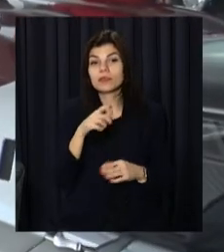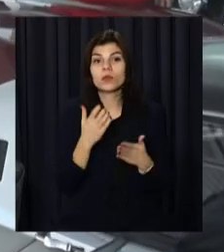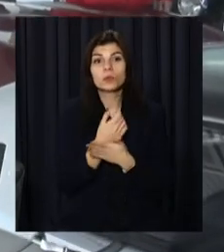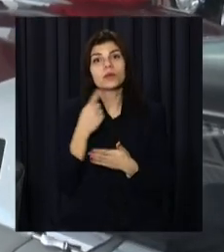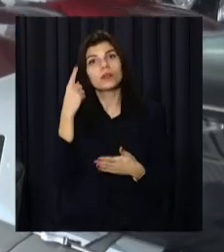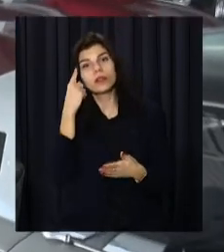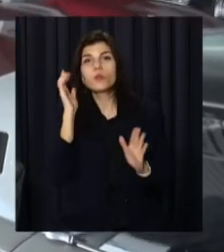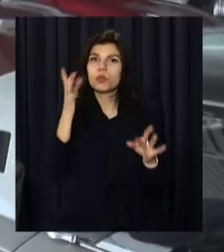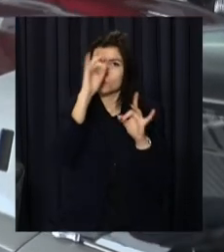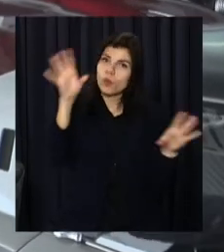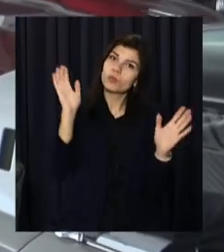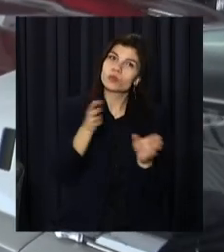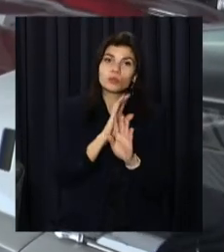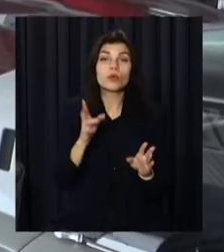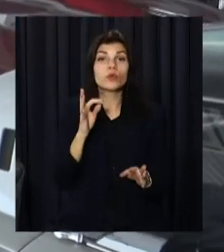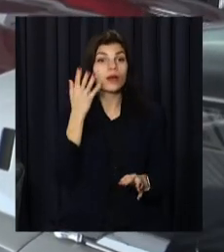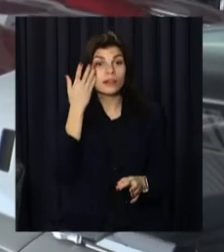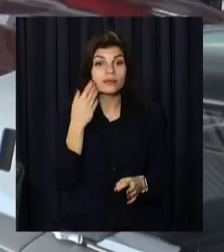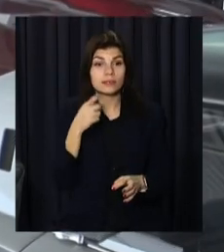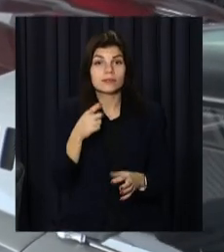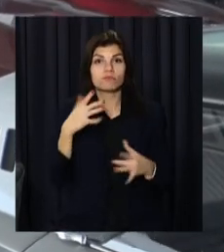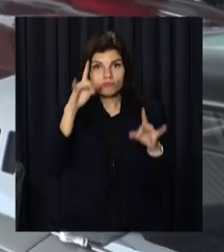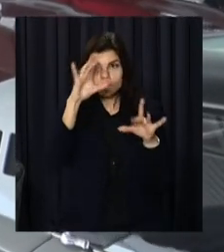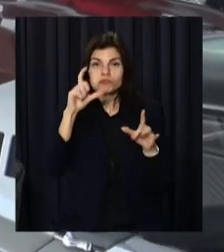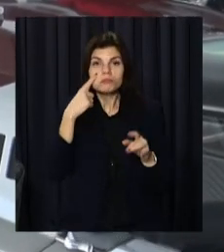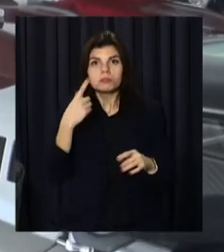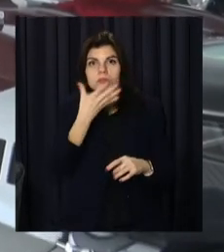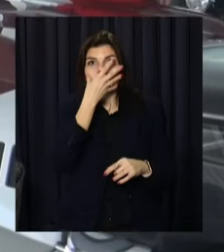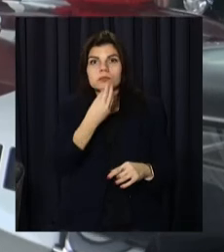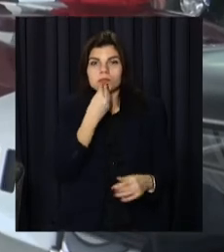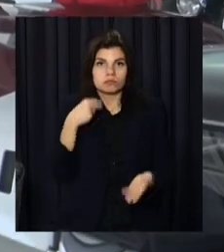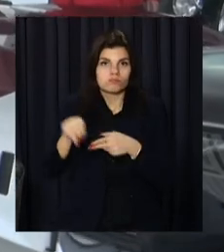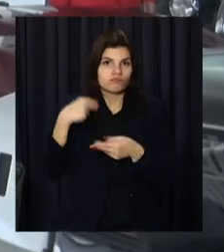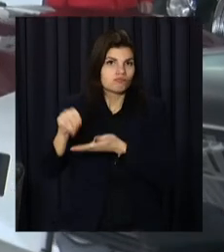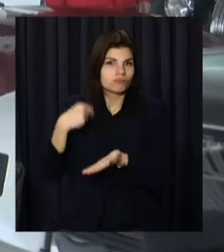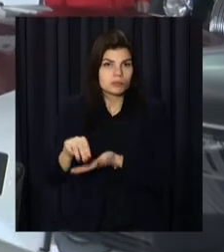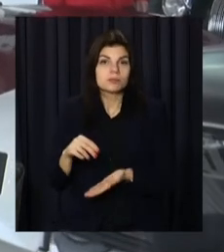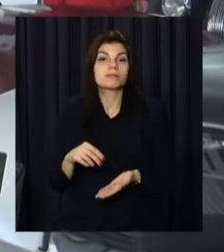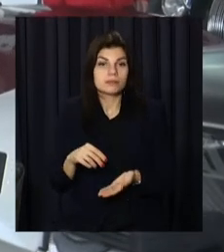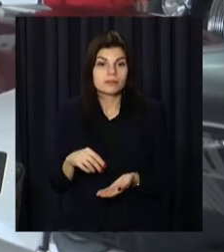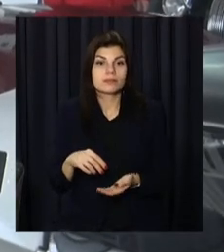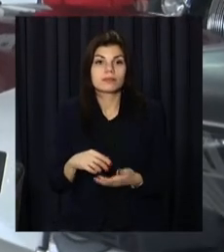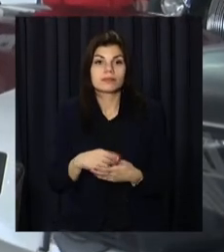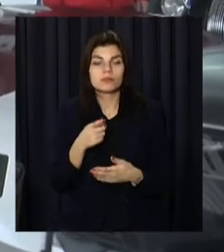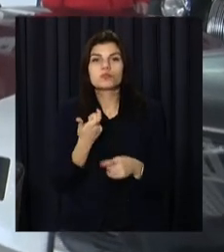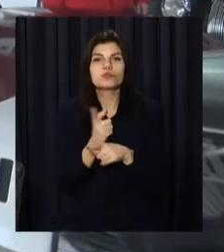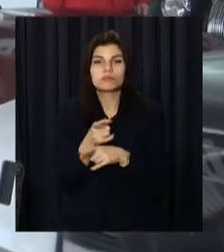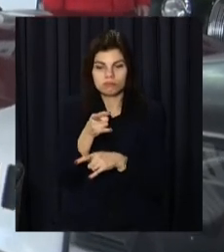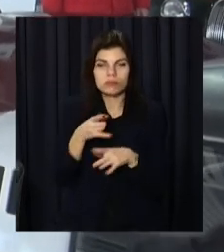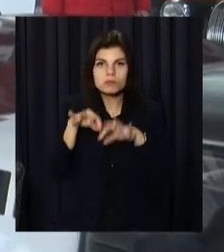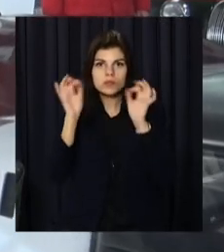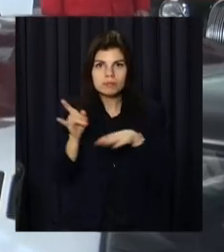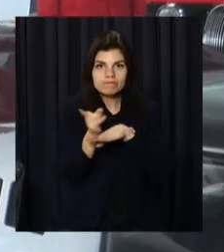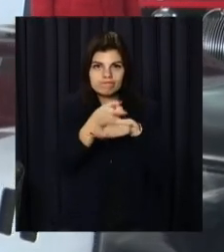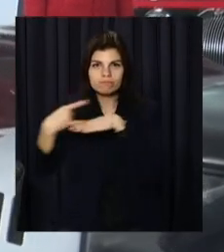популярна. Але коли вона завоювала популярність, дякуючи маневровості, дякуючи